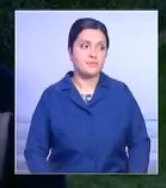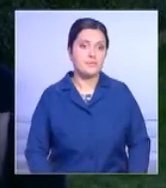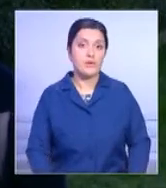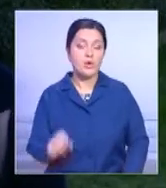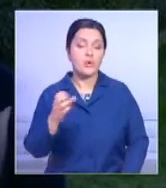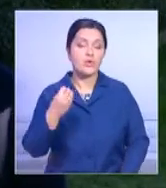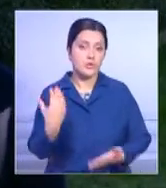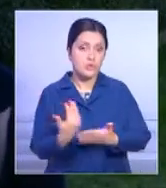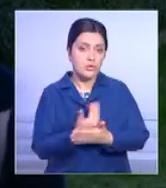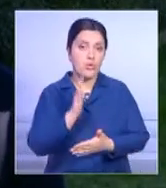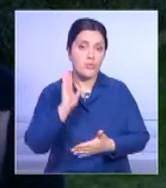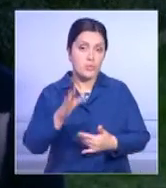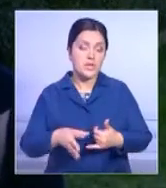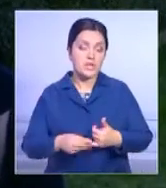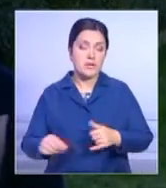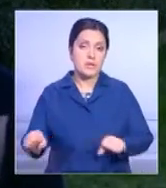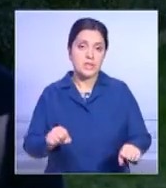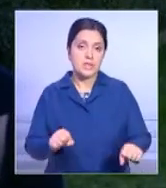сильных толчков сейчас?